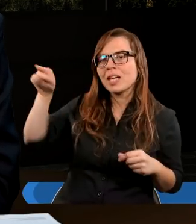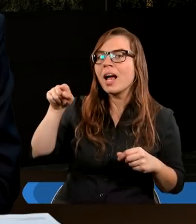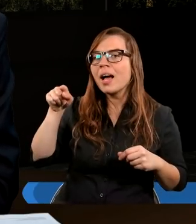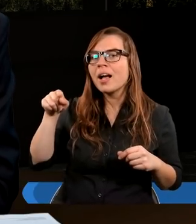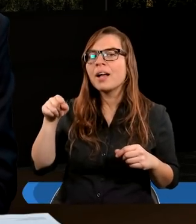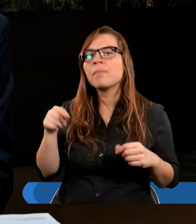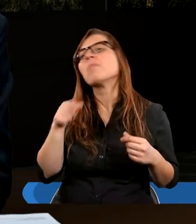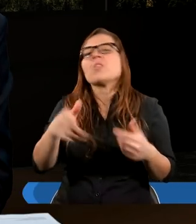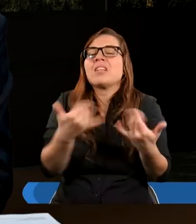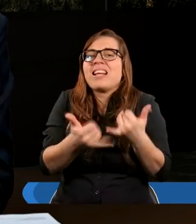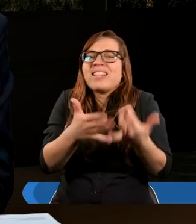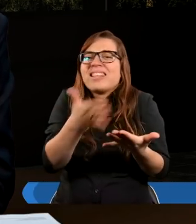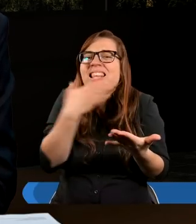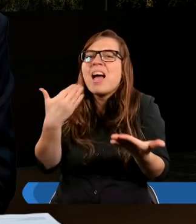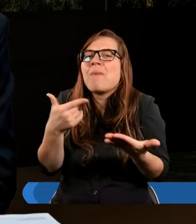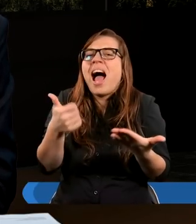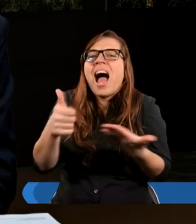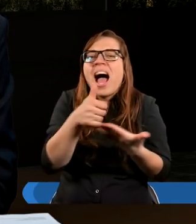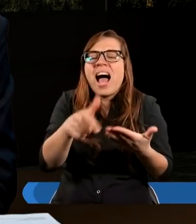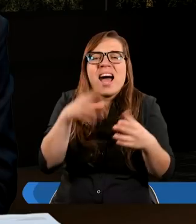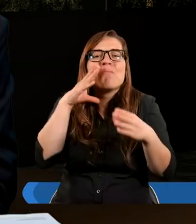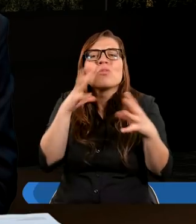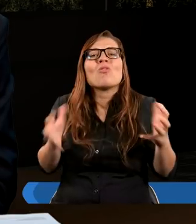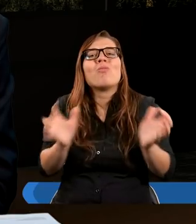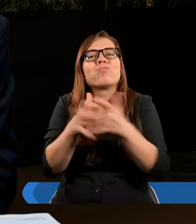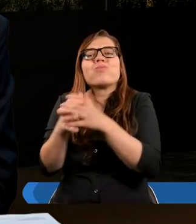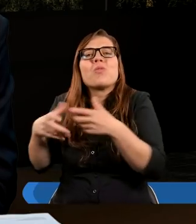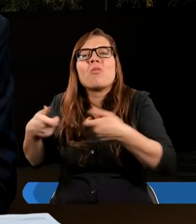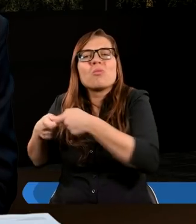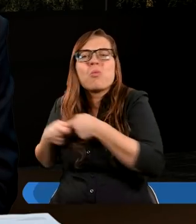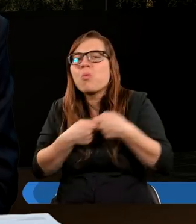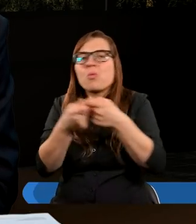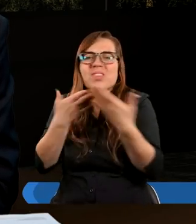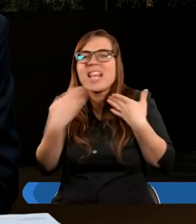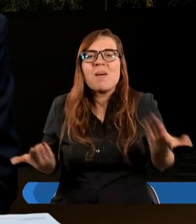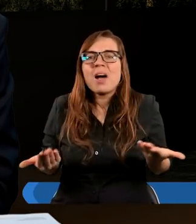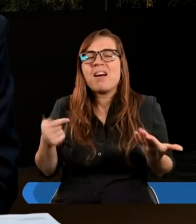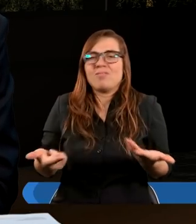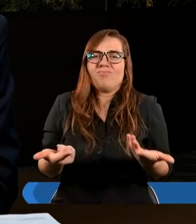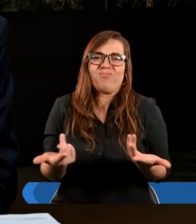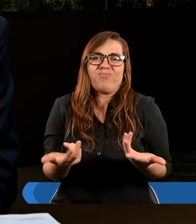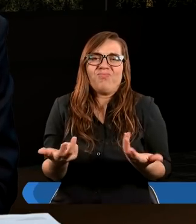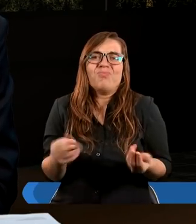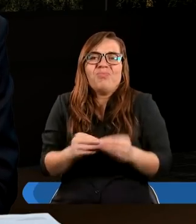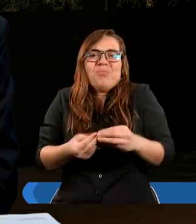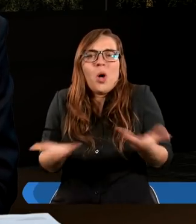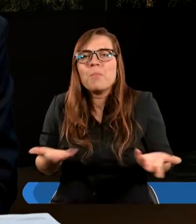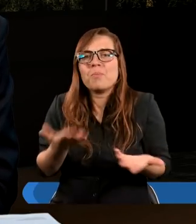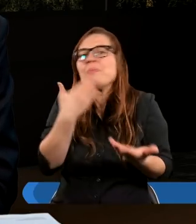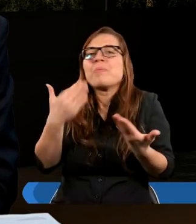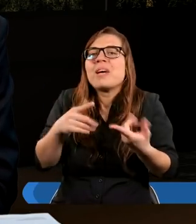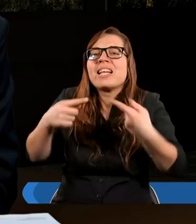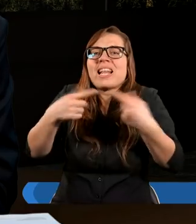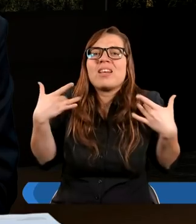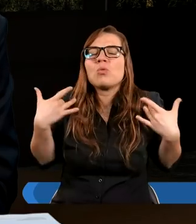to ona nie ma sensu bytu, jako wspólnota chrześcijaństwa. Chrześcijańska, prawda. Więc Chrystus jest podstawą do